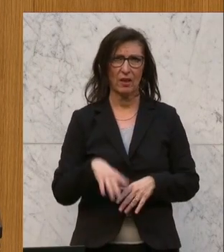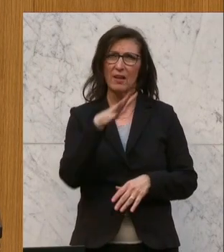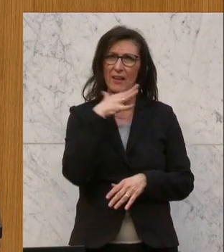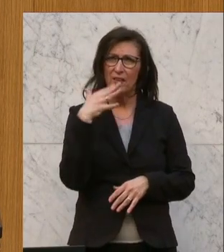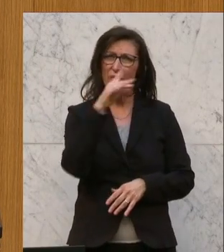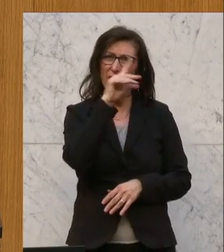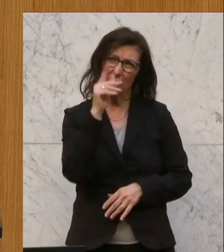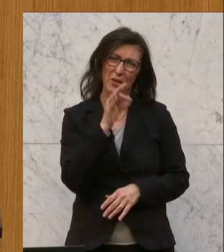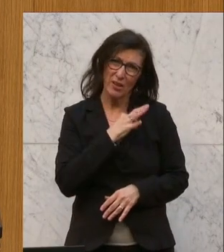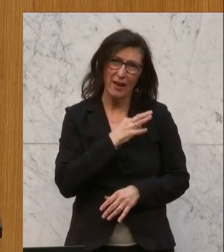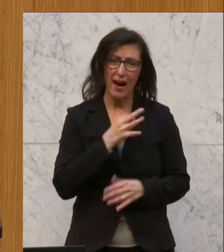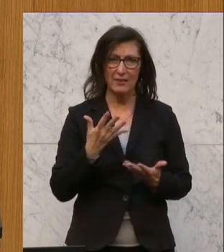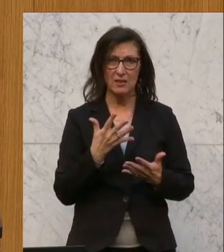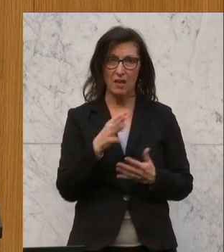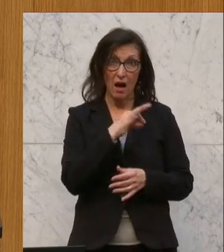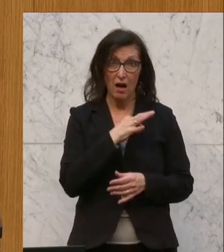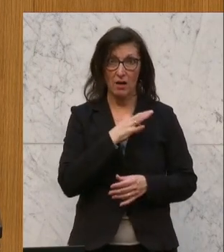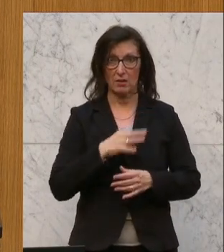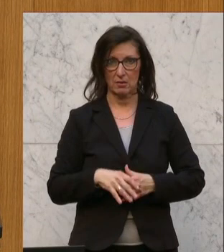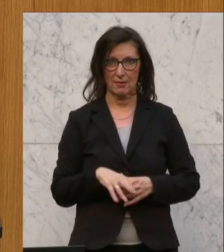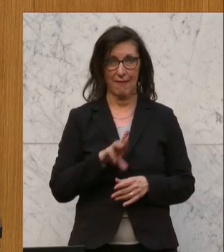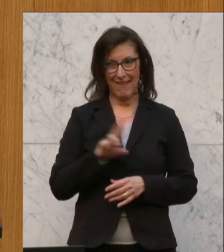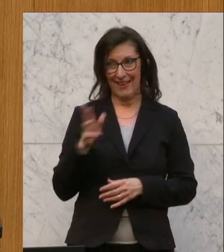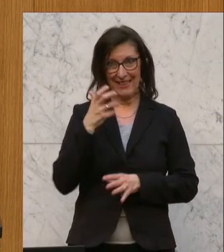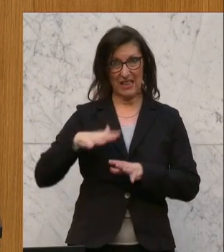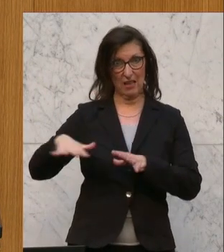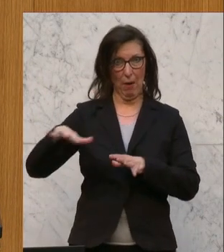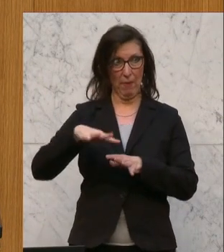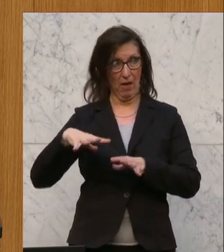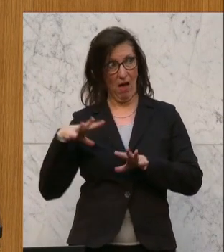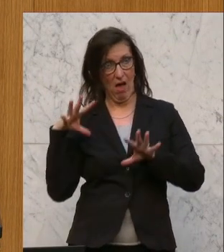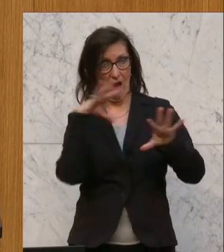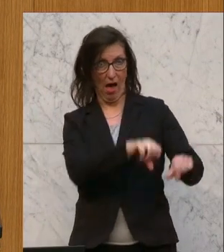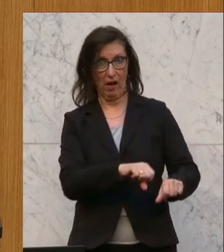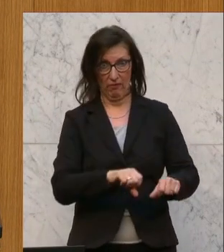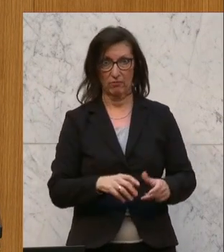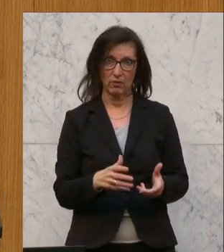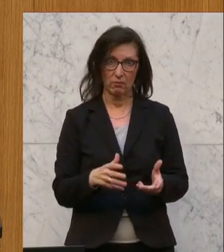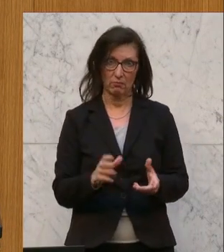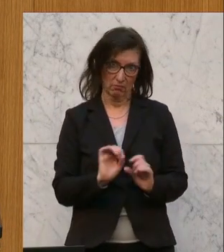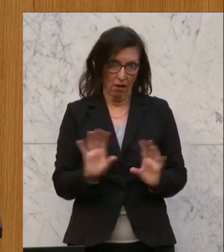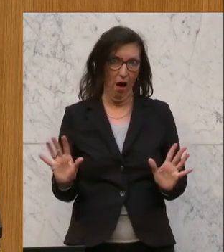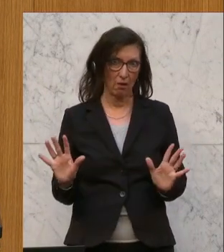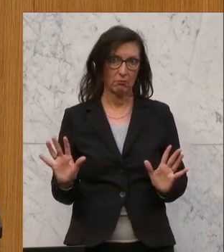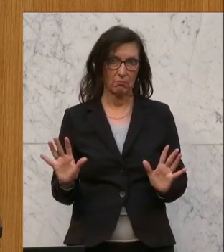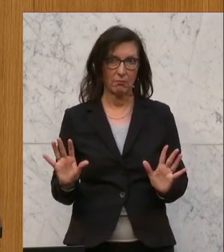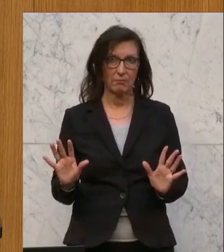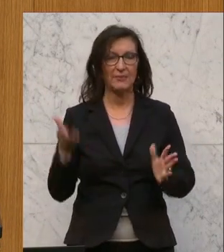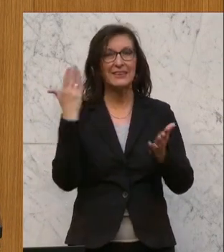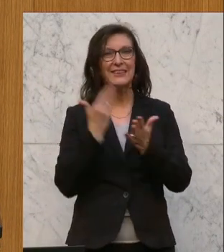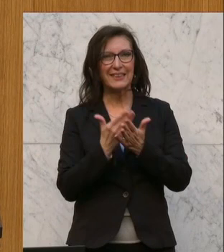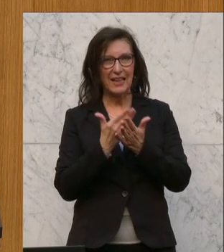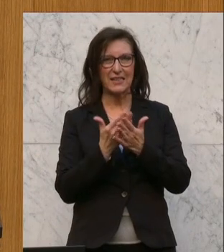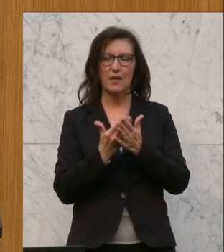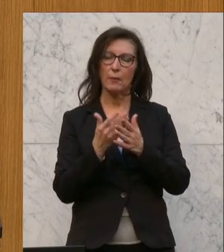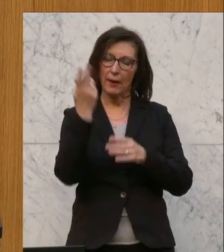Angst haben vor Angriffen aus der rechtsextremen Szene liegt dabei, glaube ich, auch auf der Hand. Deshalb muss es,